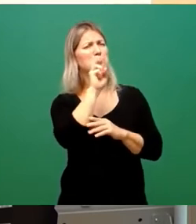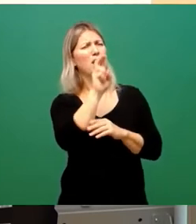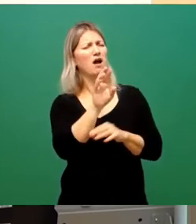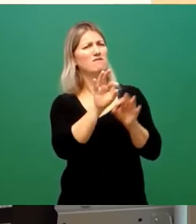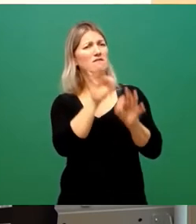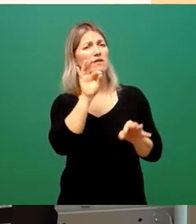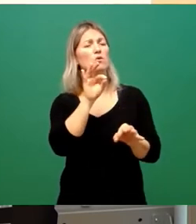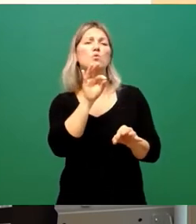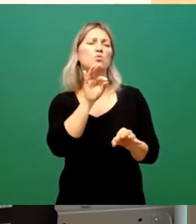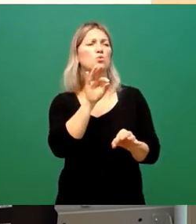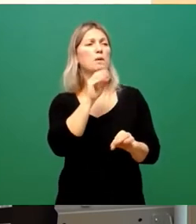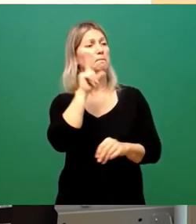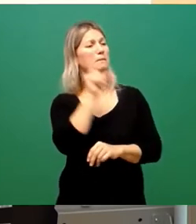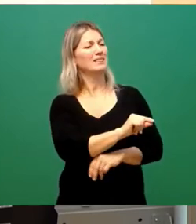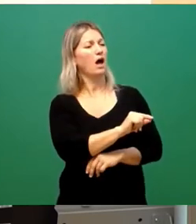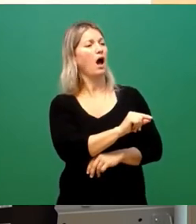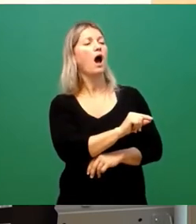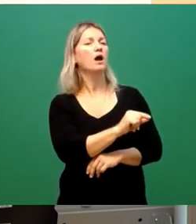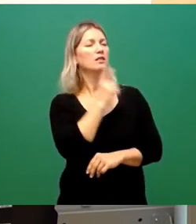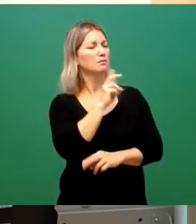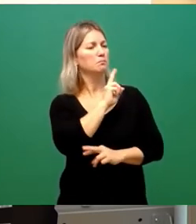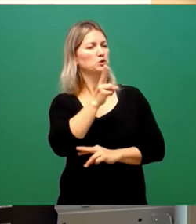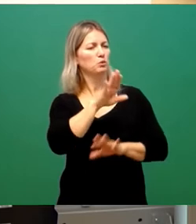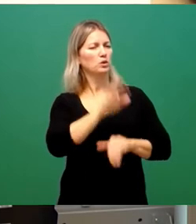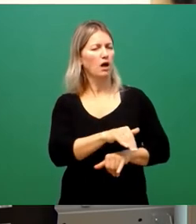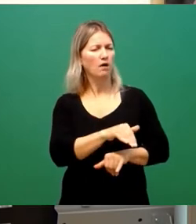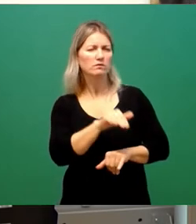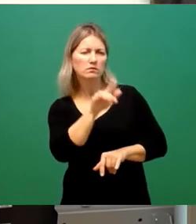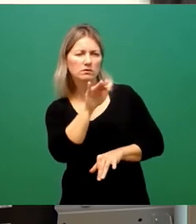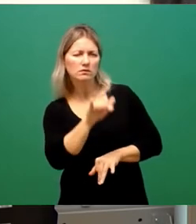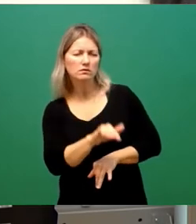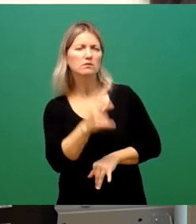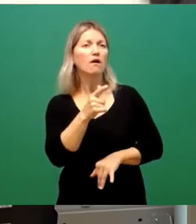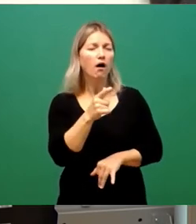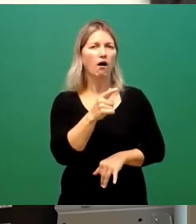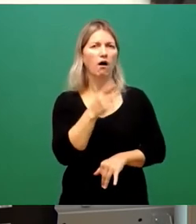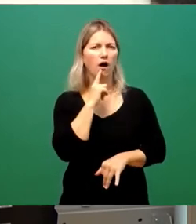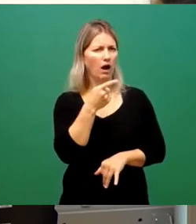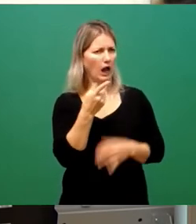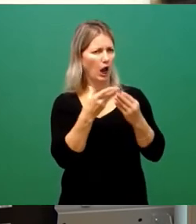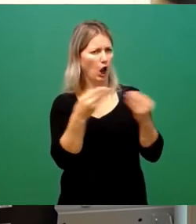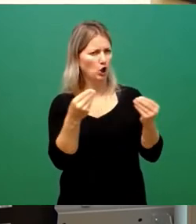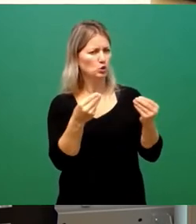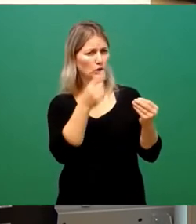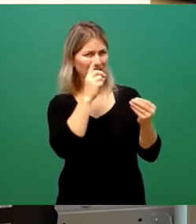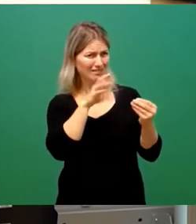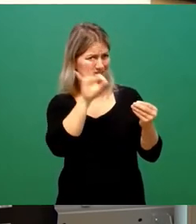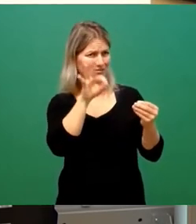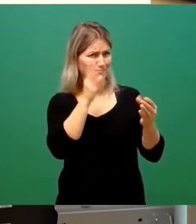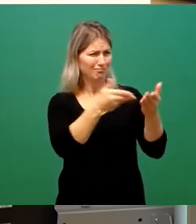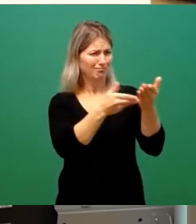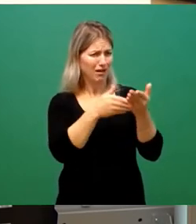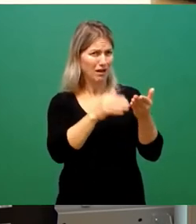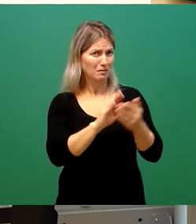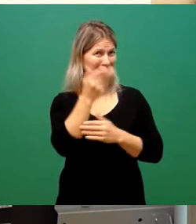zusammengefunden hat, der eine gemeinsame Lösung gefunden hat und der diese Lösung auch gebracht hätte und das von einem Oberbürgermeister,